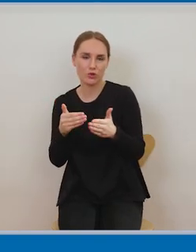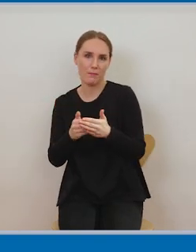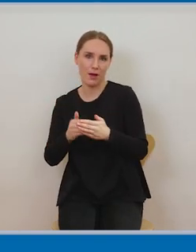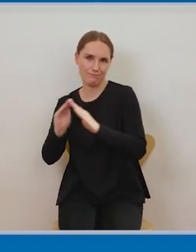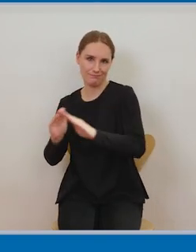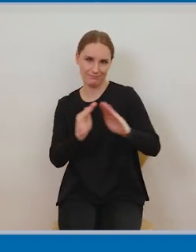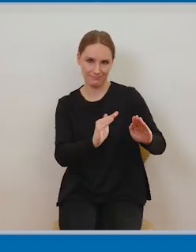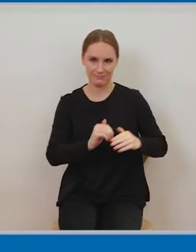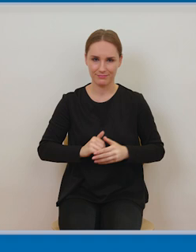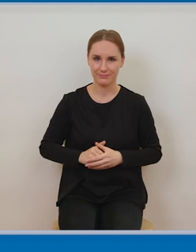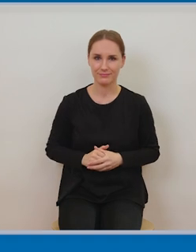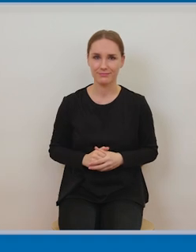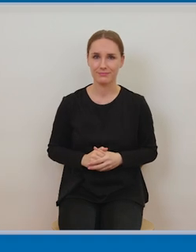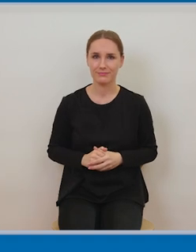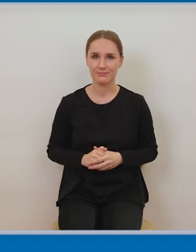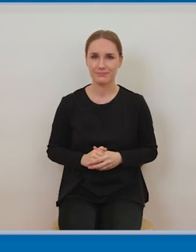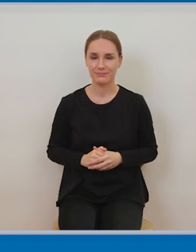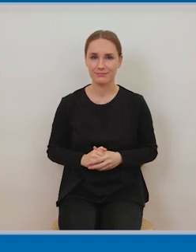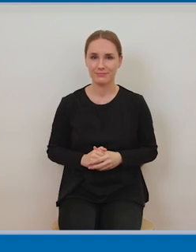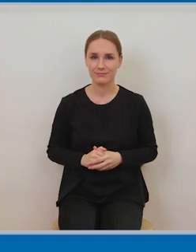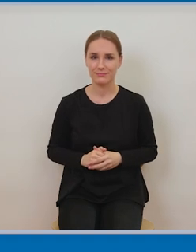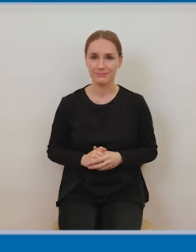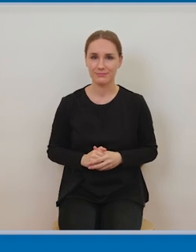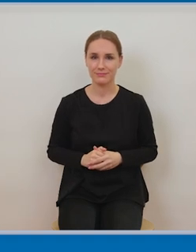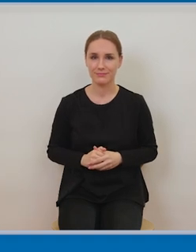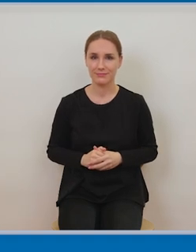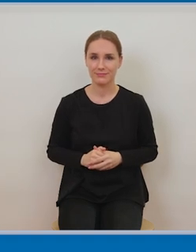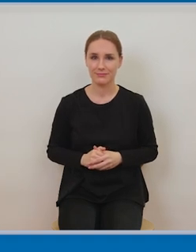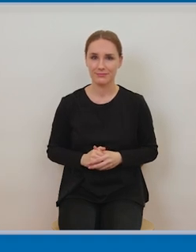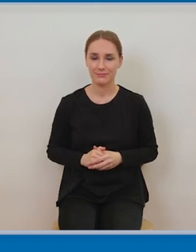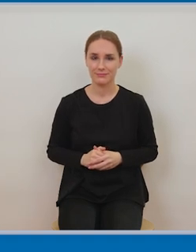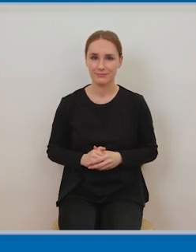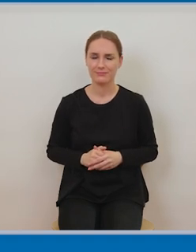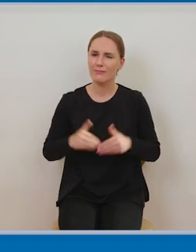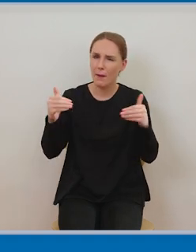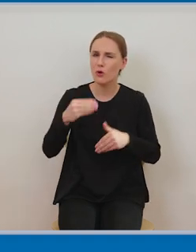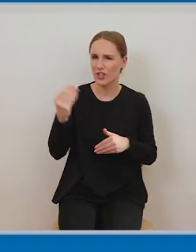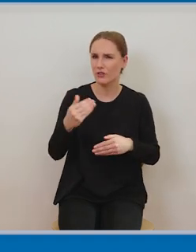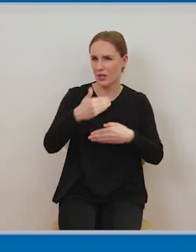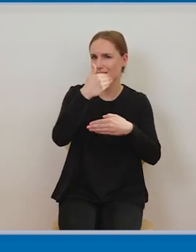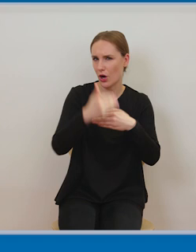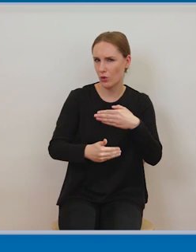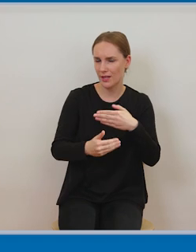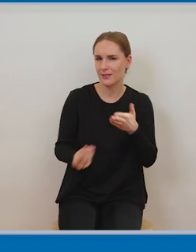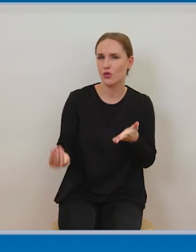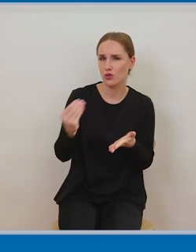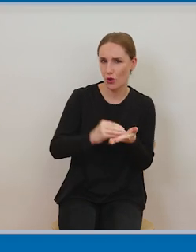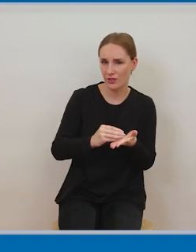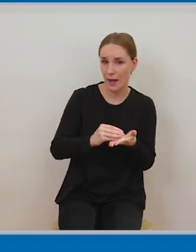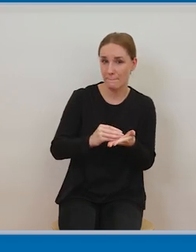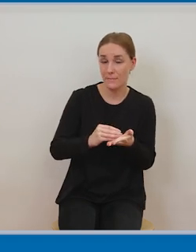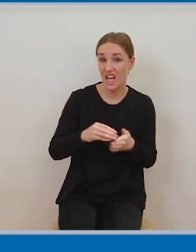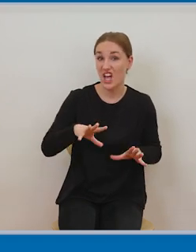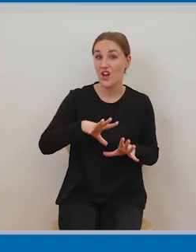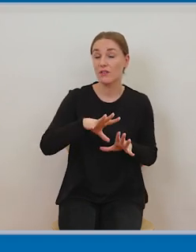wszystkich tych dozwolonych postaci korzystania których jest dużo więcej jeżeli ktoś z Państwa będzie zainteresowany